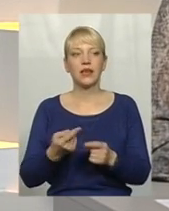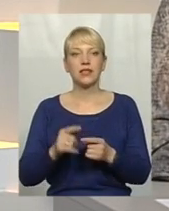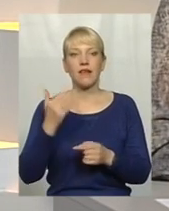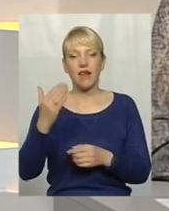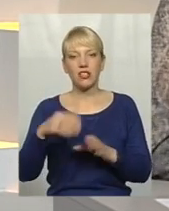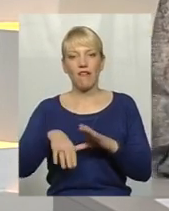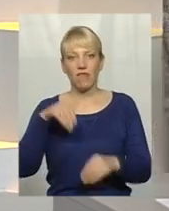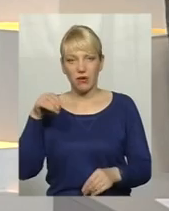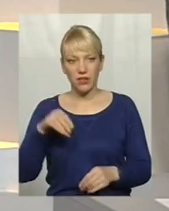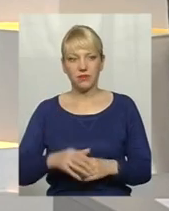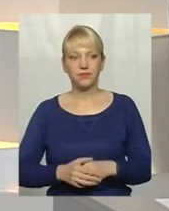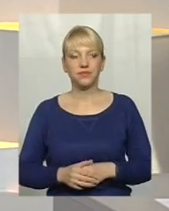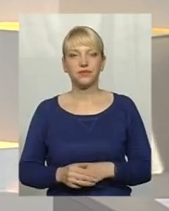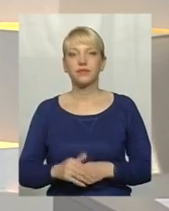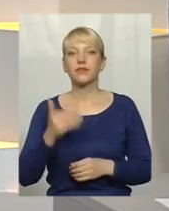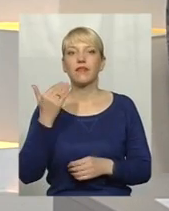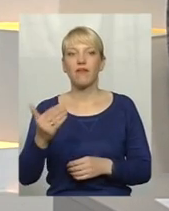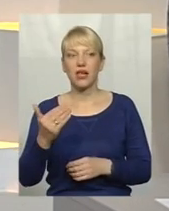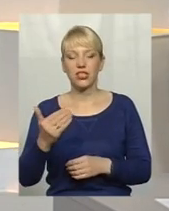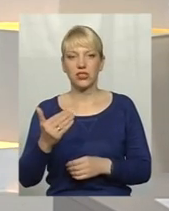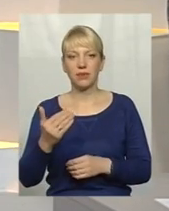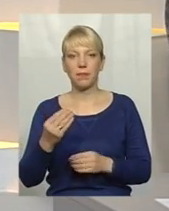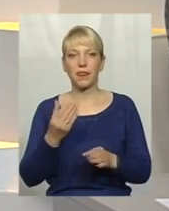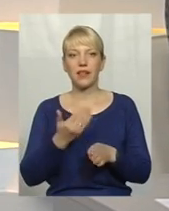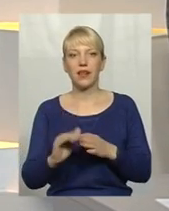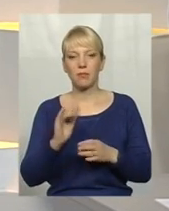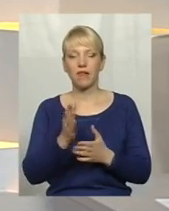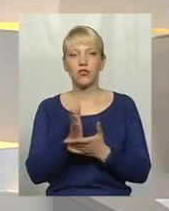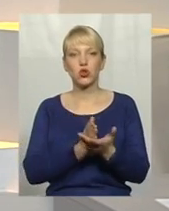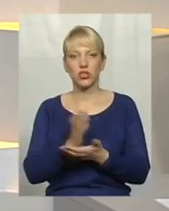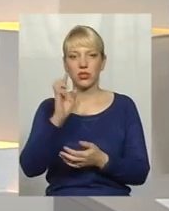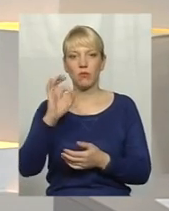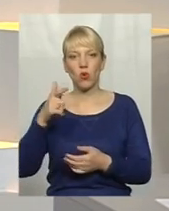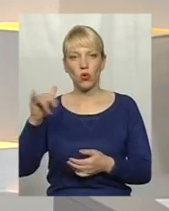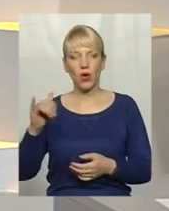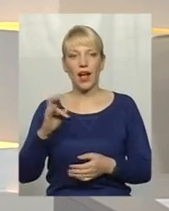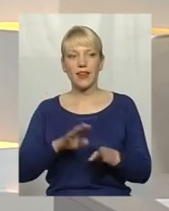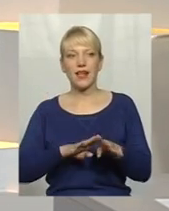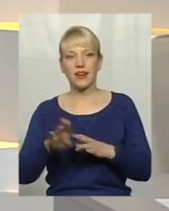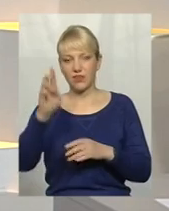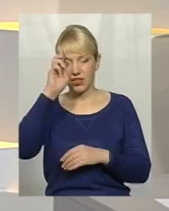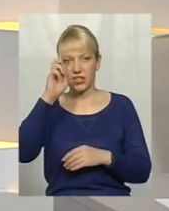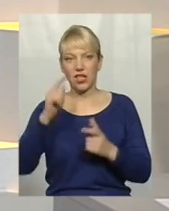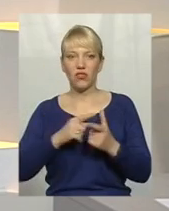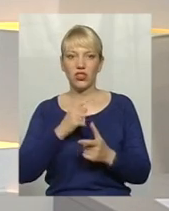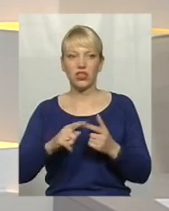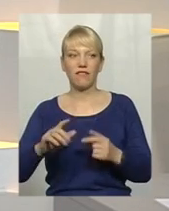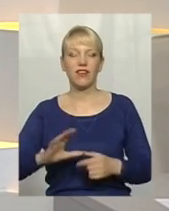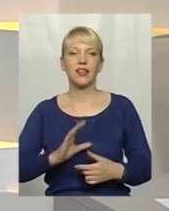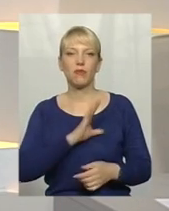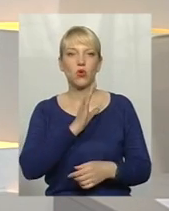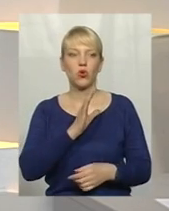вибір. Ваша лепта в служінні Богові. А на рівні держави? Чи відбулося